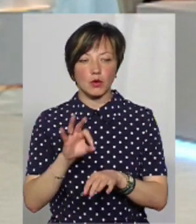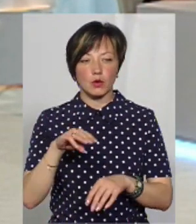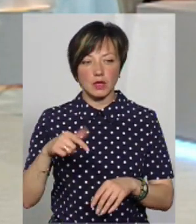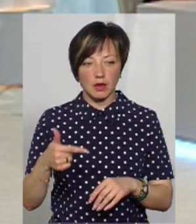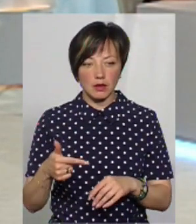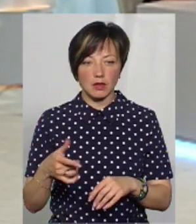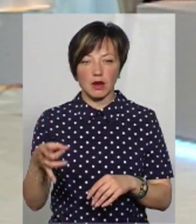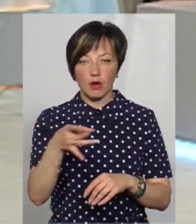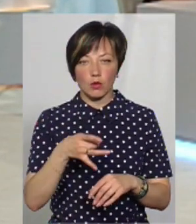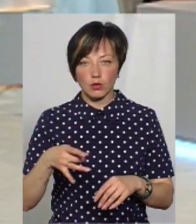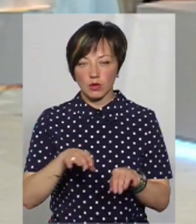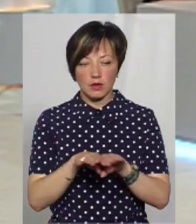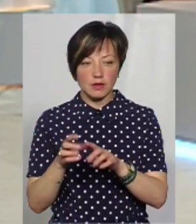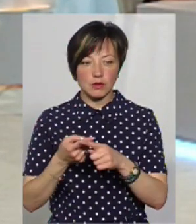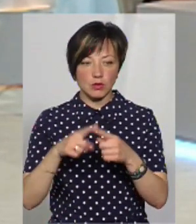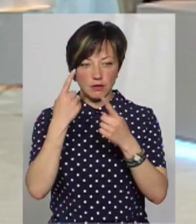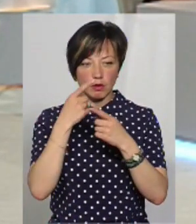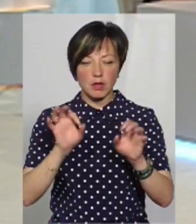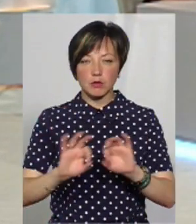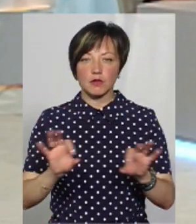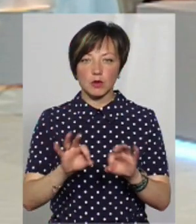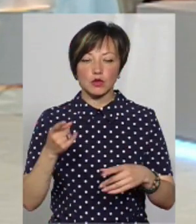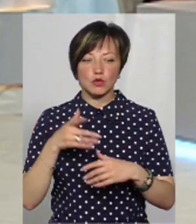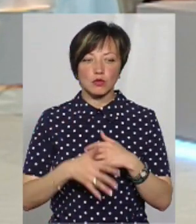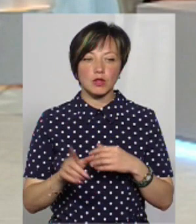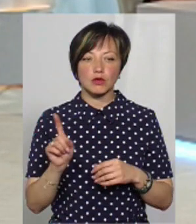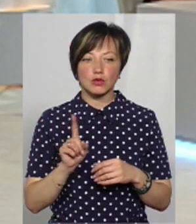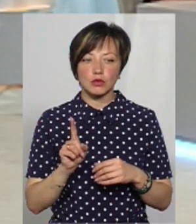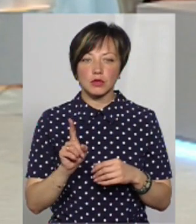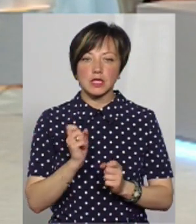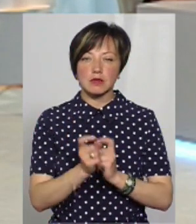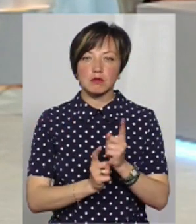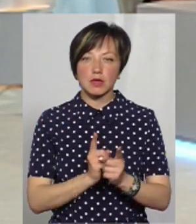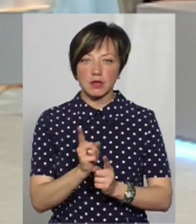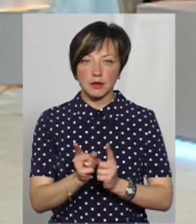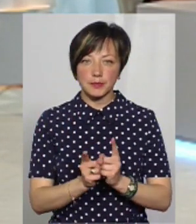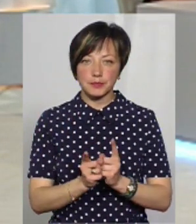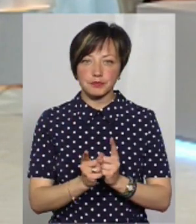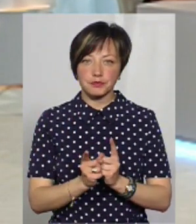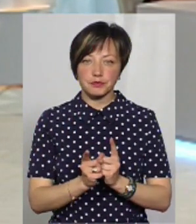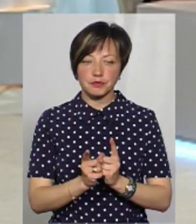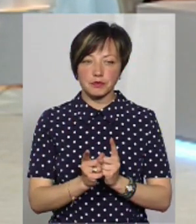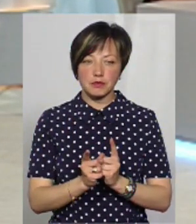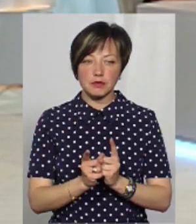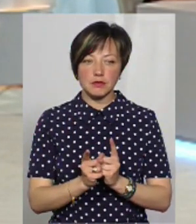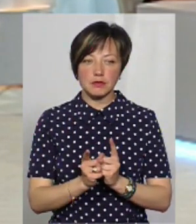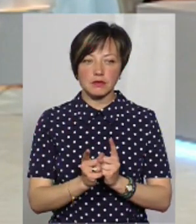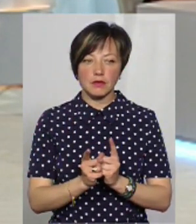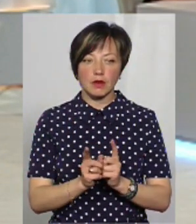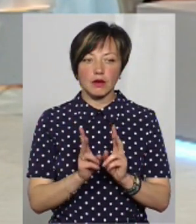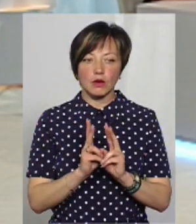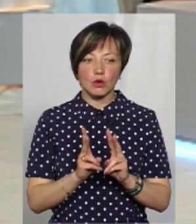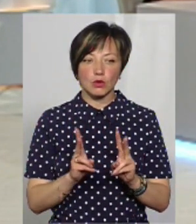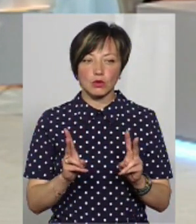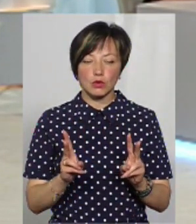ОТГ міського районного рівня, вони також цю інформацію повідомляли. Зрозуміло, що там зміна тих,